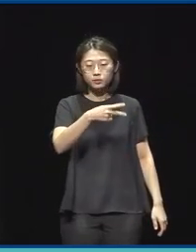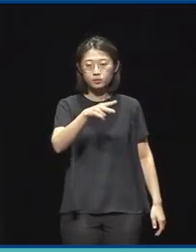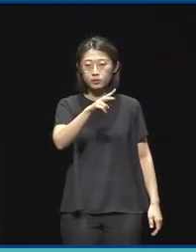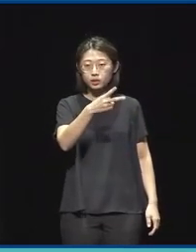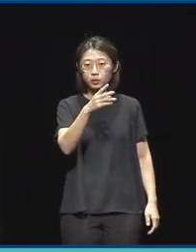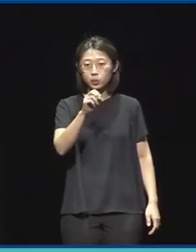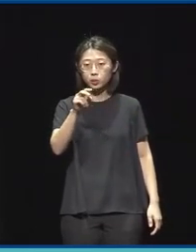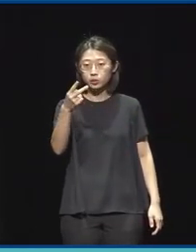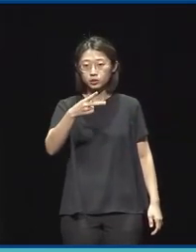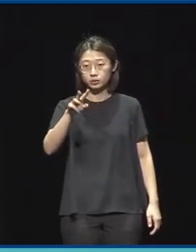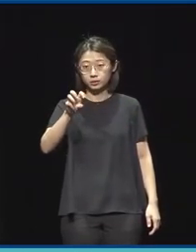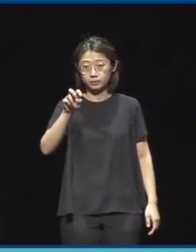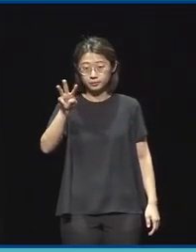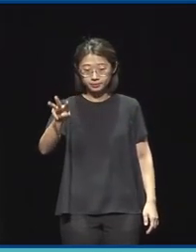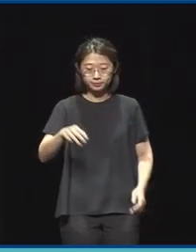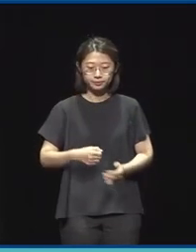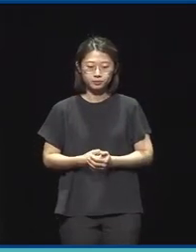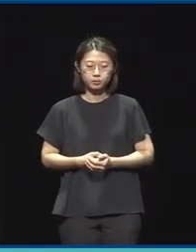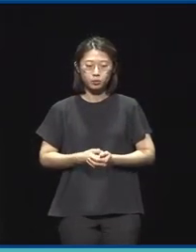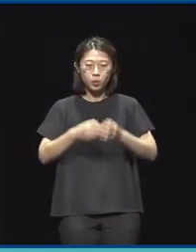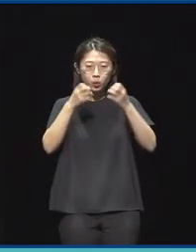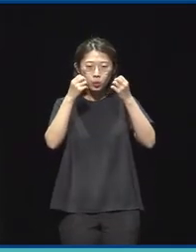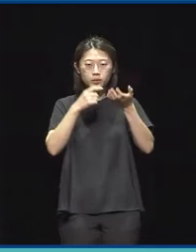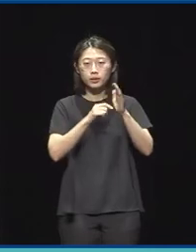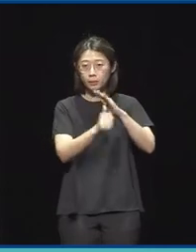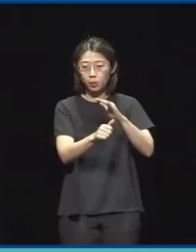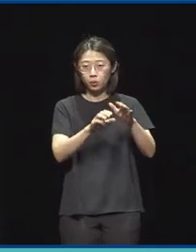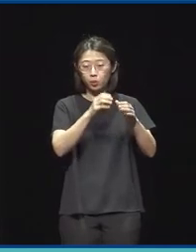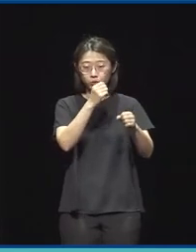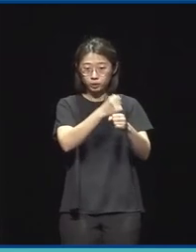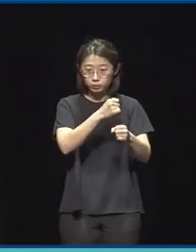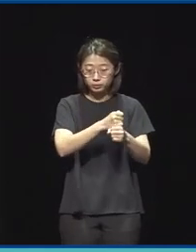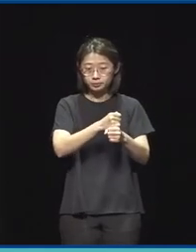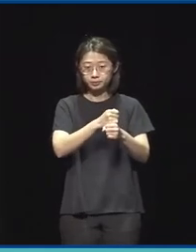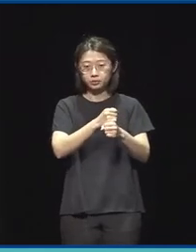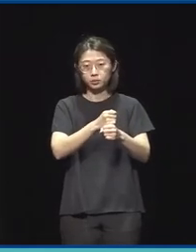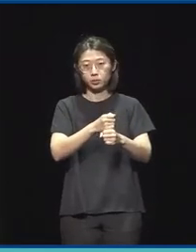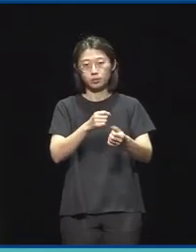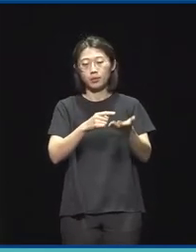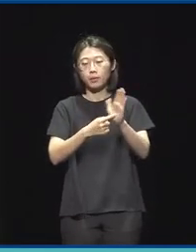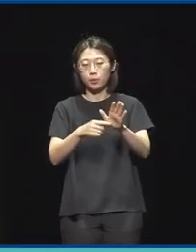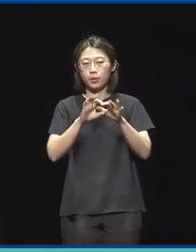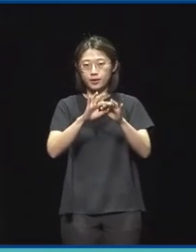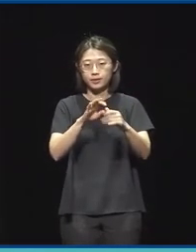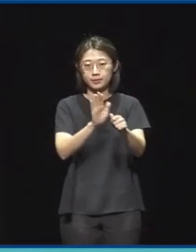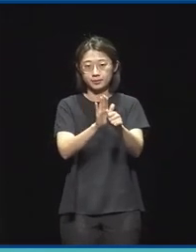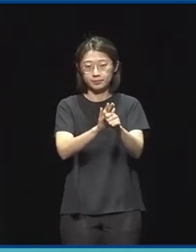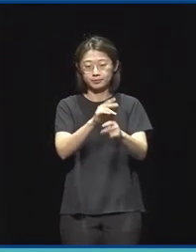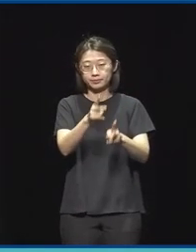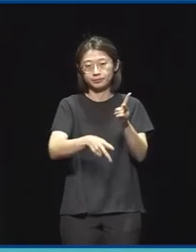청년예술가 개인의 대표작이자 연작으로 발전할 수 있는 작품 발표를 지원하는 사업입니다.